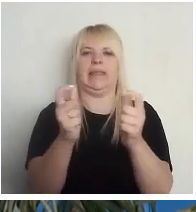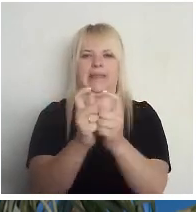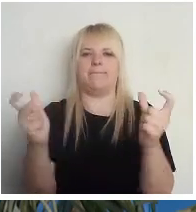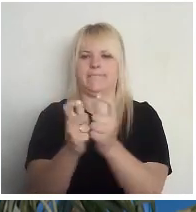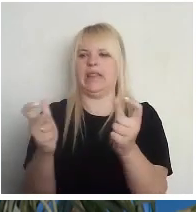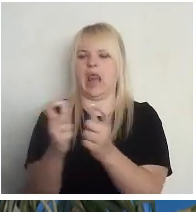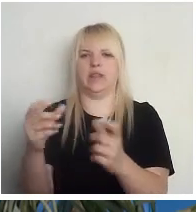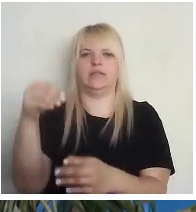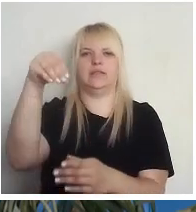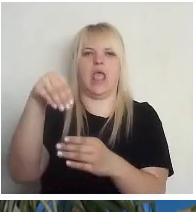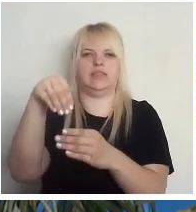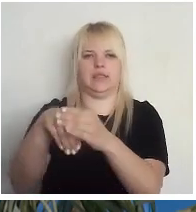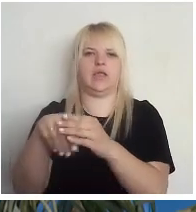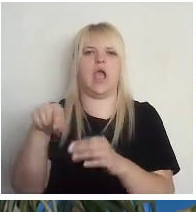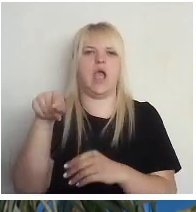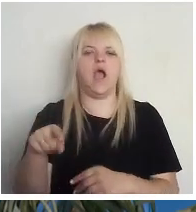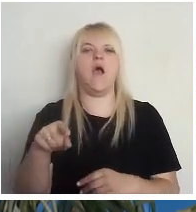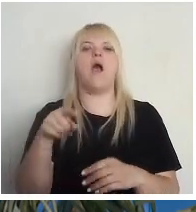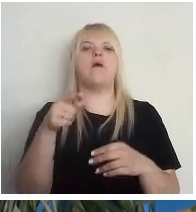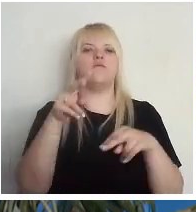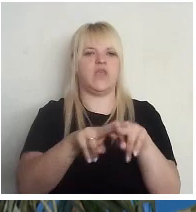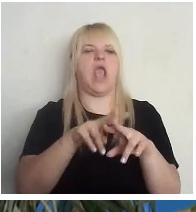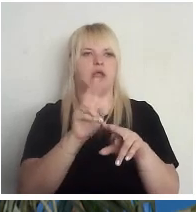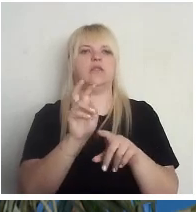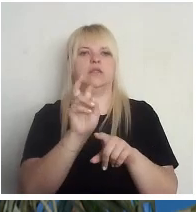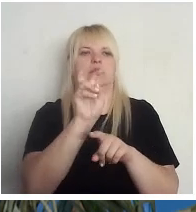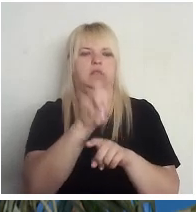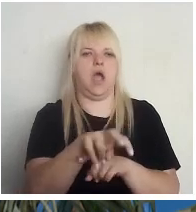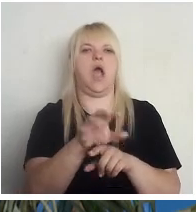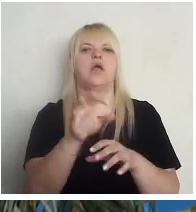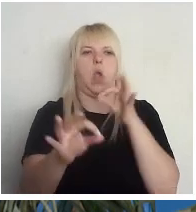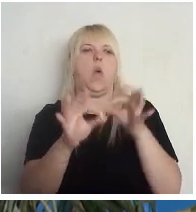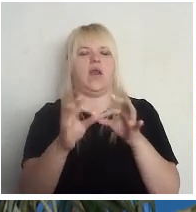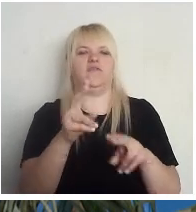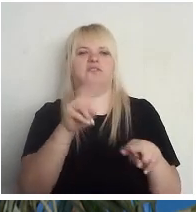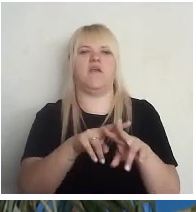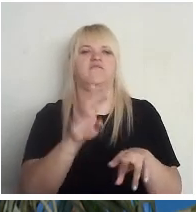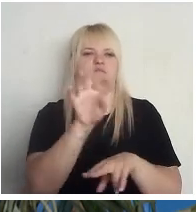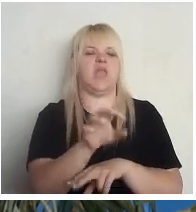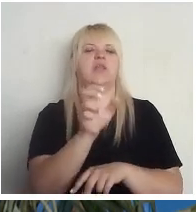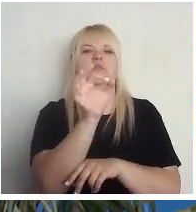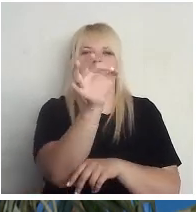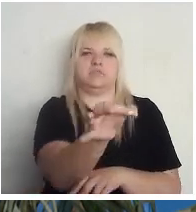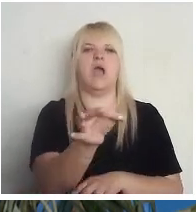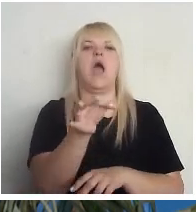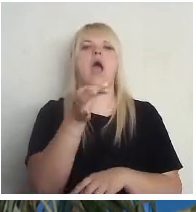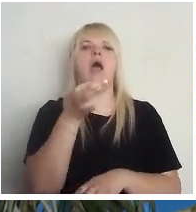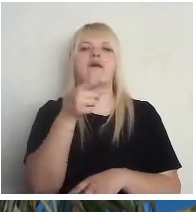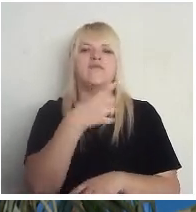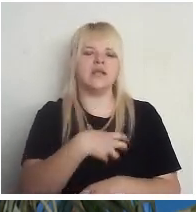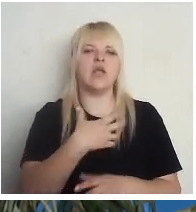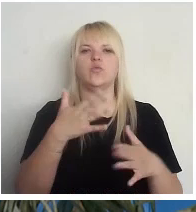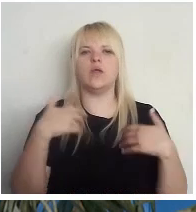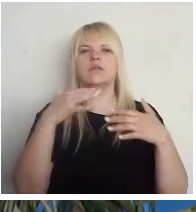vēlēšaniecekni fiziski, geogrāfiski noteiktā vietā, vai, ja tas ir par šo elektronisko, tad, man liekas, tad būtu jāatver ļoti plaša